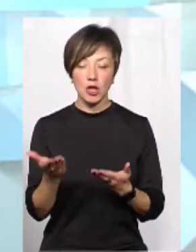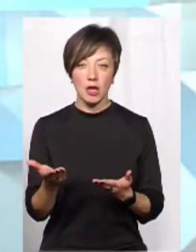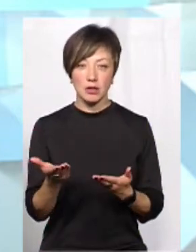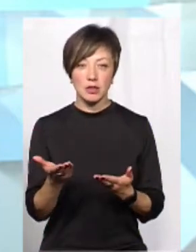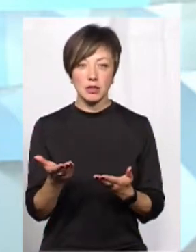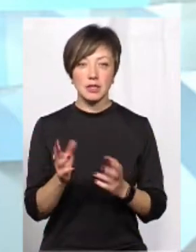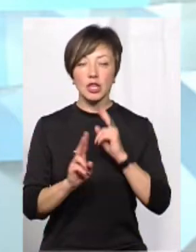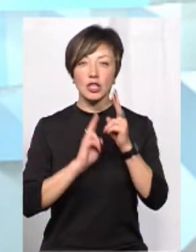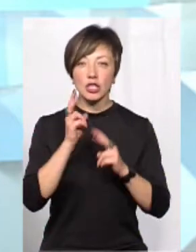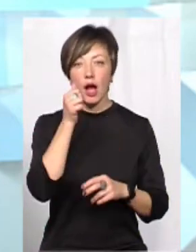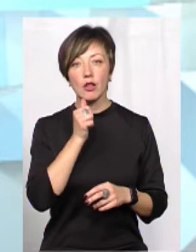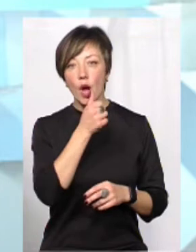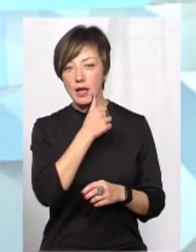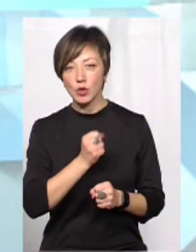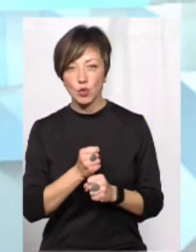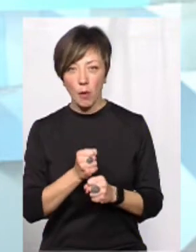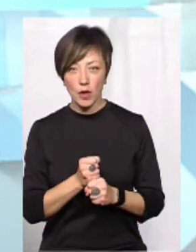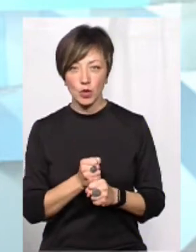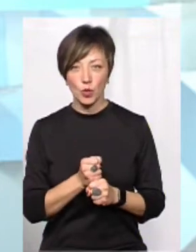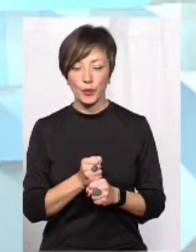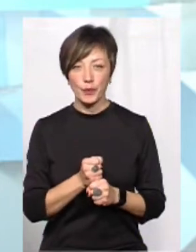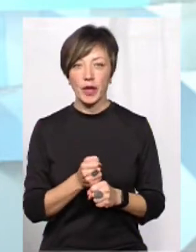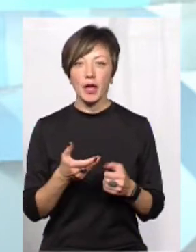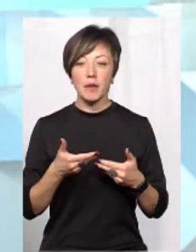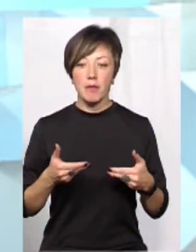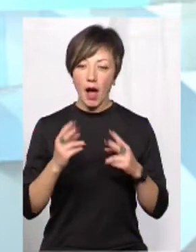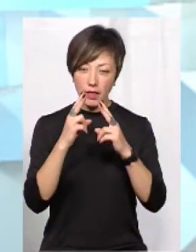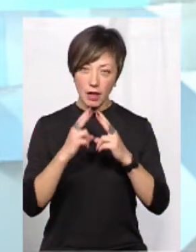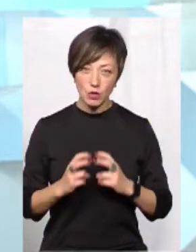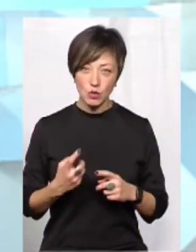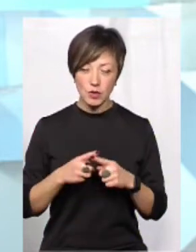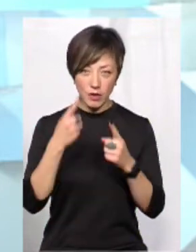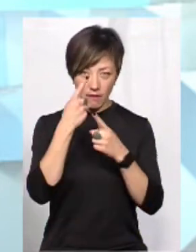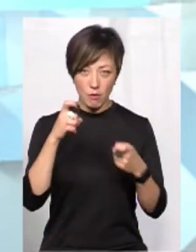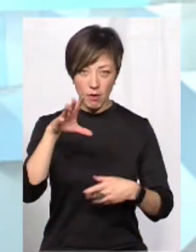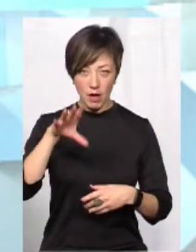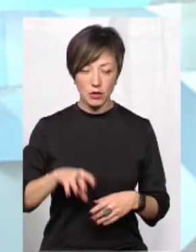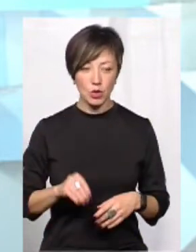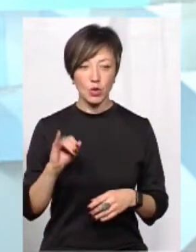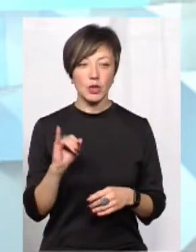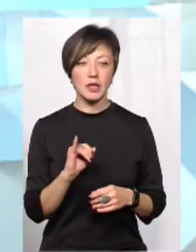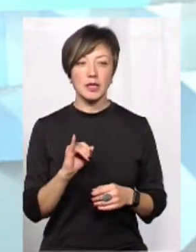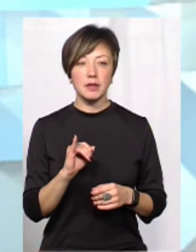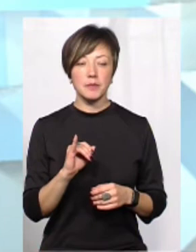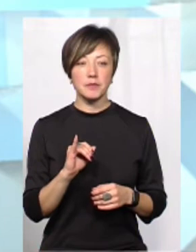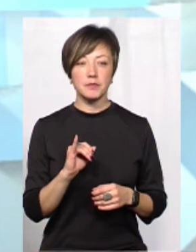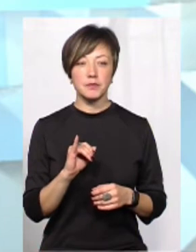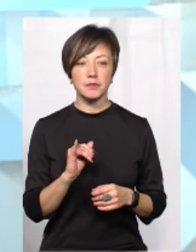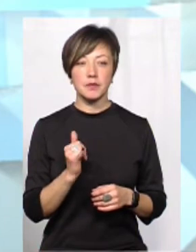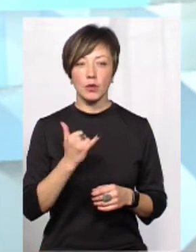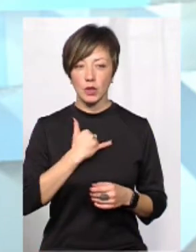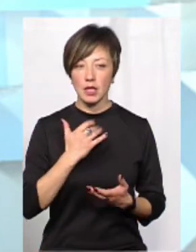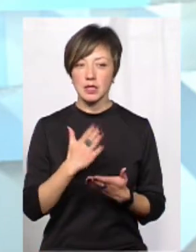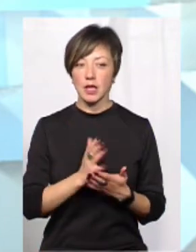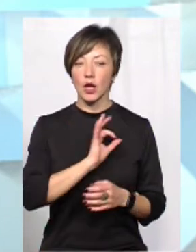скаржника анонімно зроблено. Ми аналізуємо цю інформацію і в нас